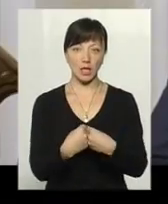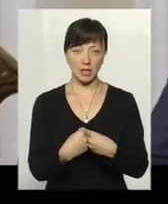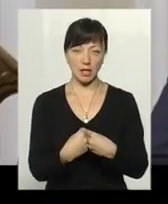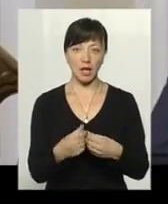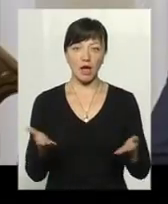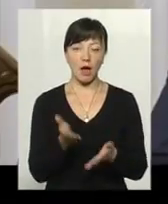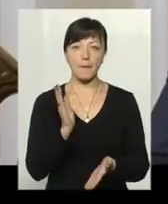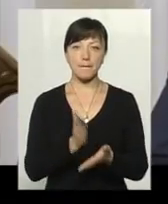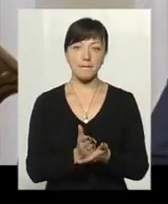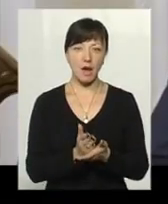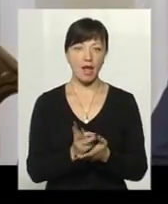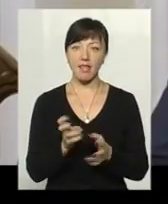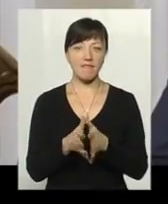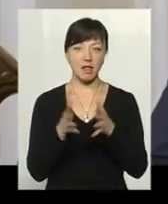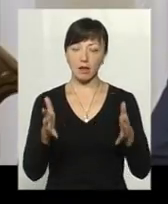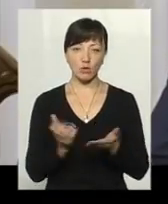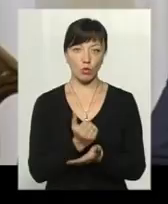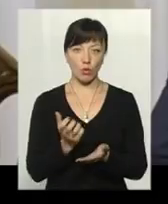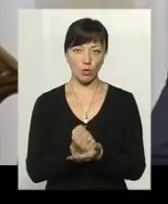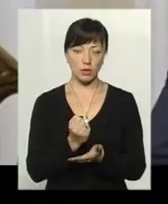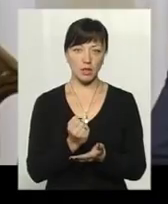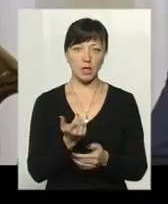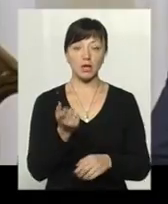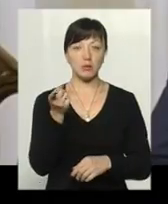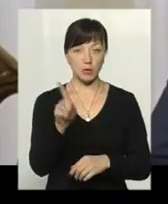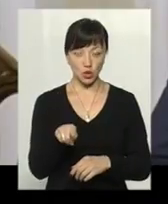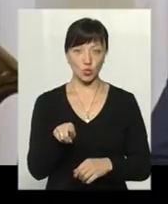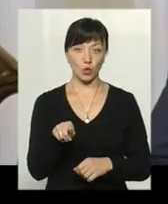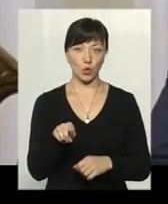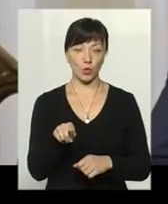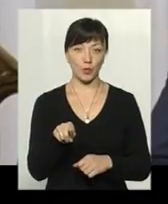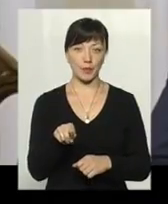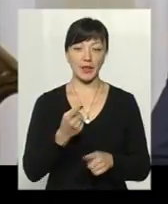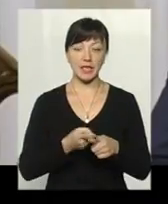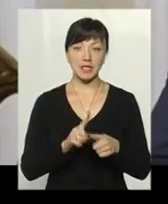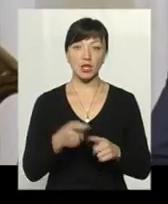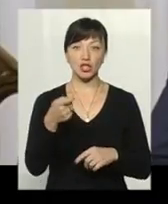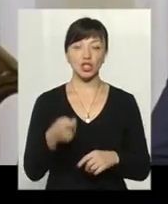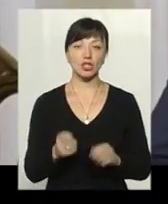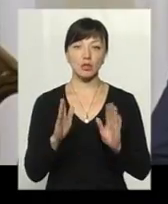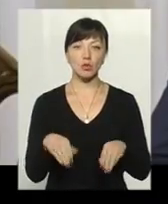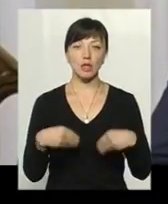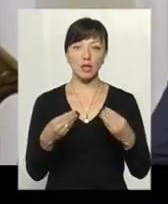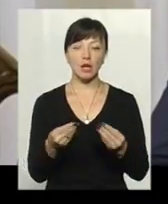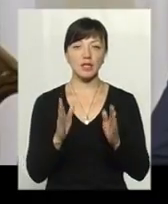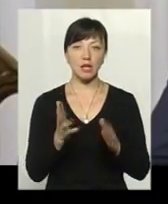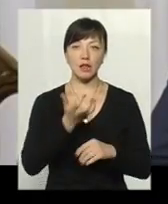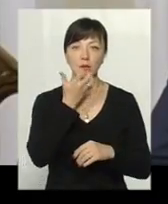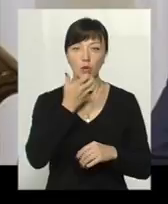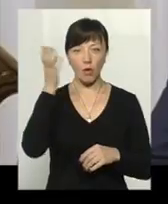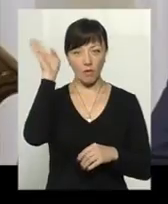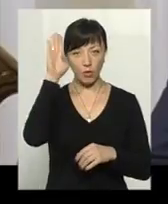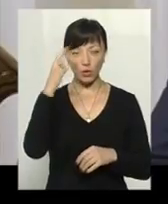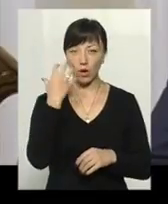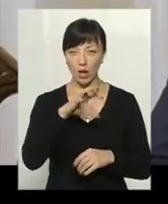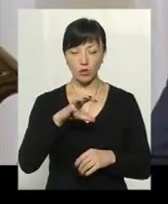яка має невисокі доходи. Більше того, що ця знижка буде надана не тільки на тепло і гарячу